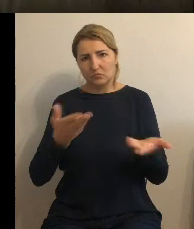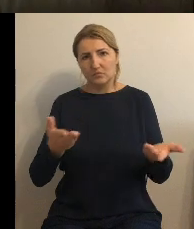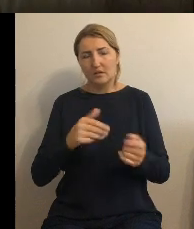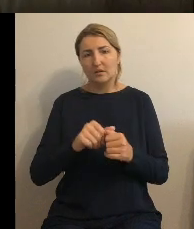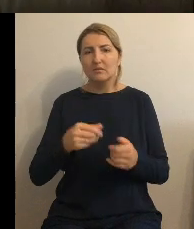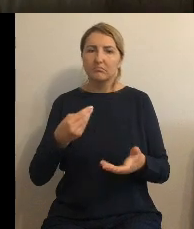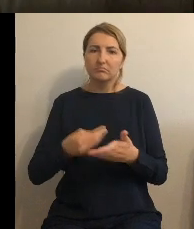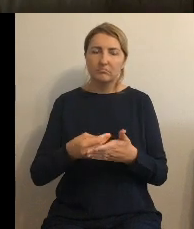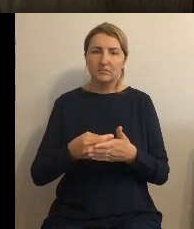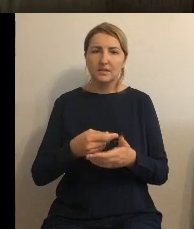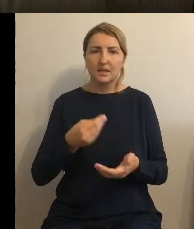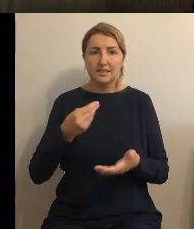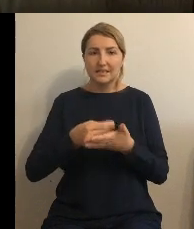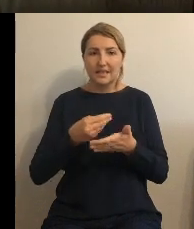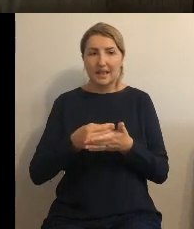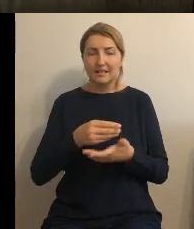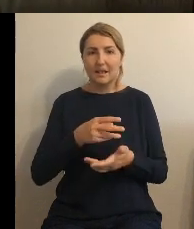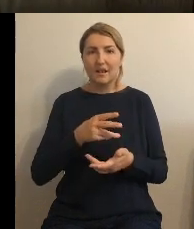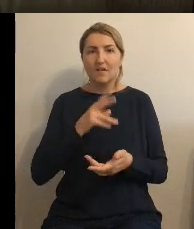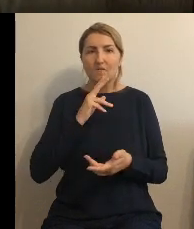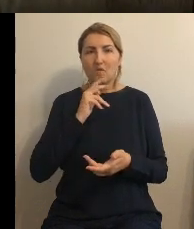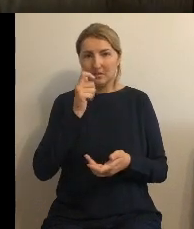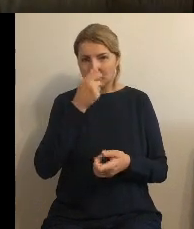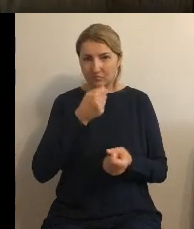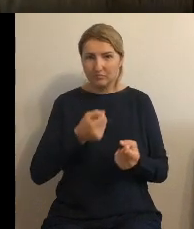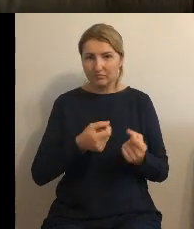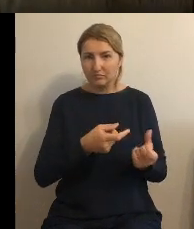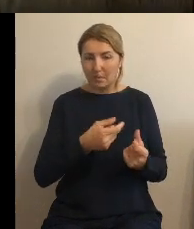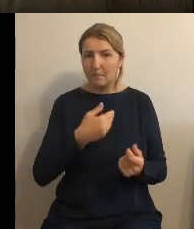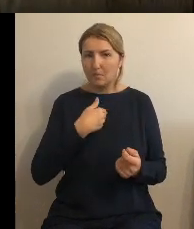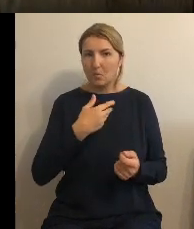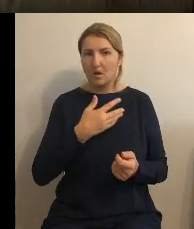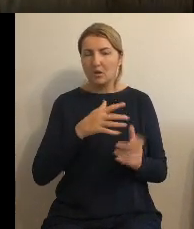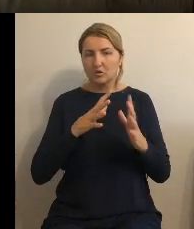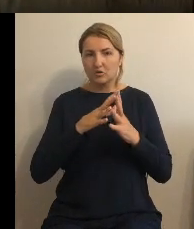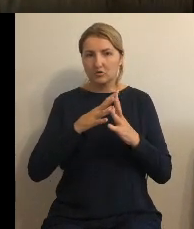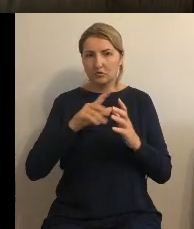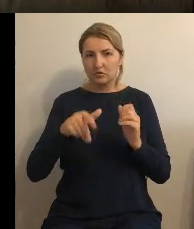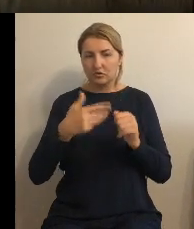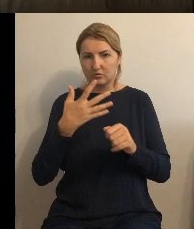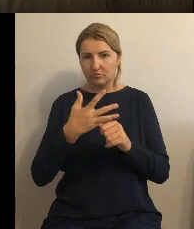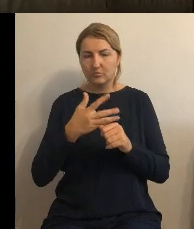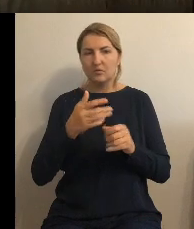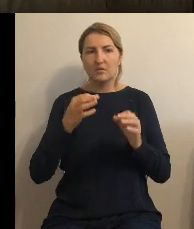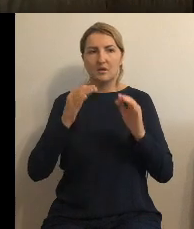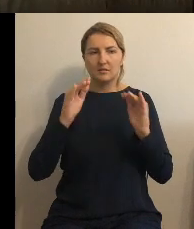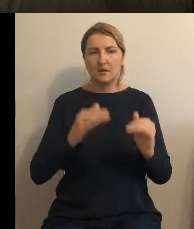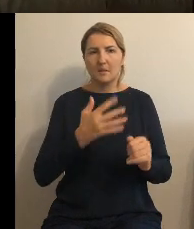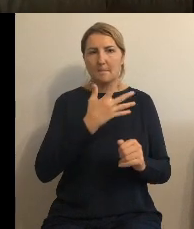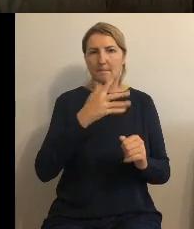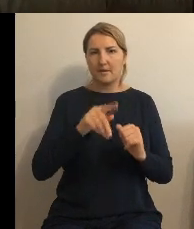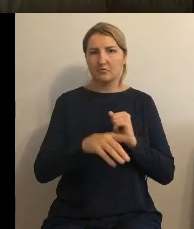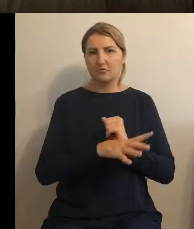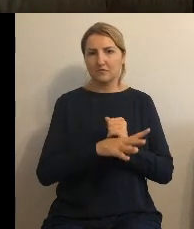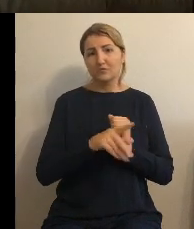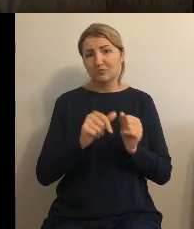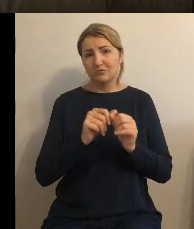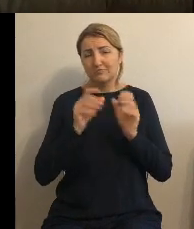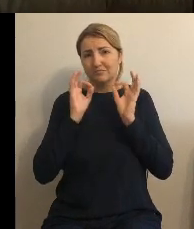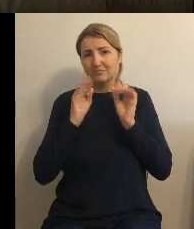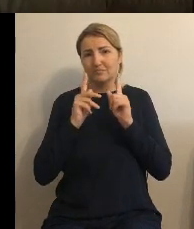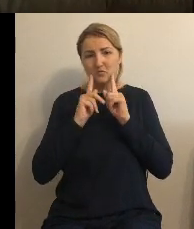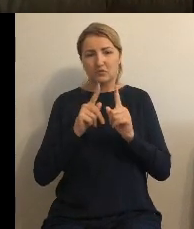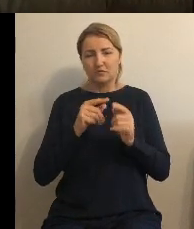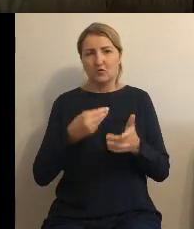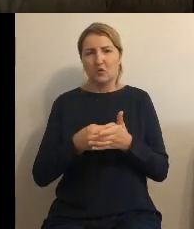10,50 tak myśmy tutaj wyszli na 5,90 40 groszy takie są rzeczywiste koszty tylko że mówię to się wiele